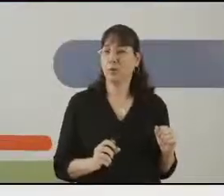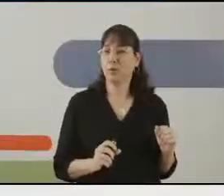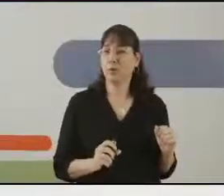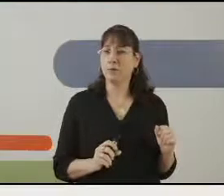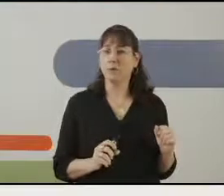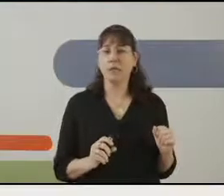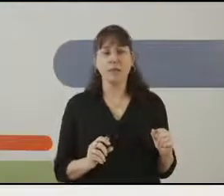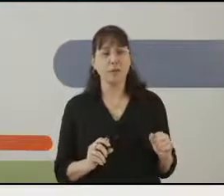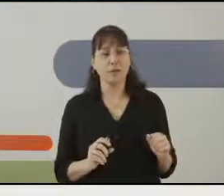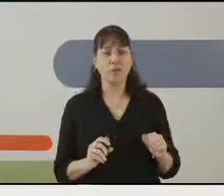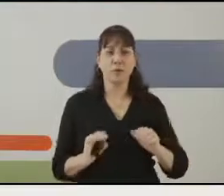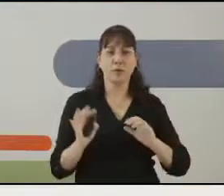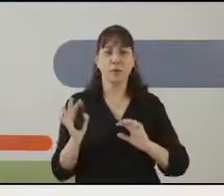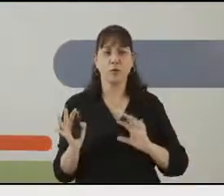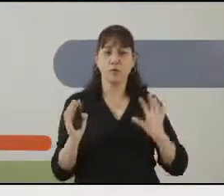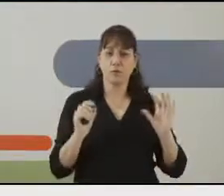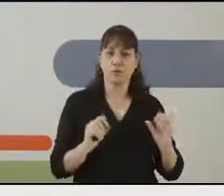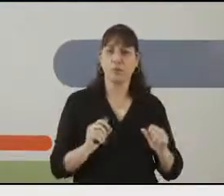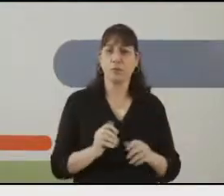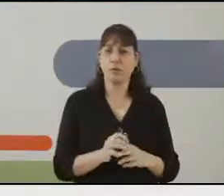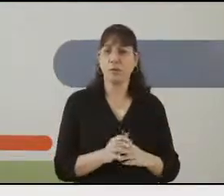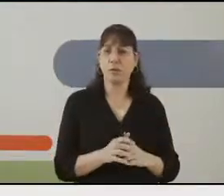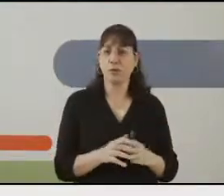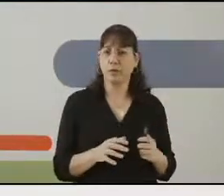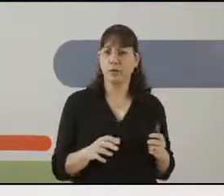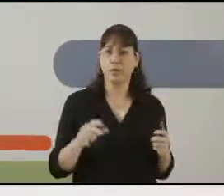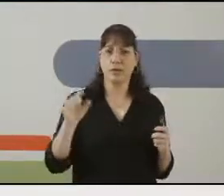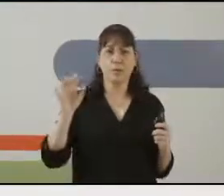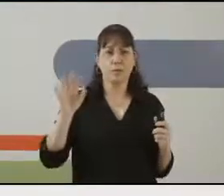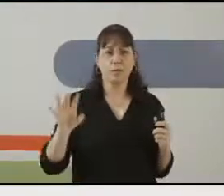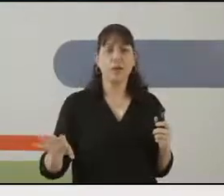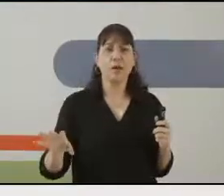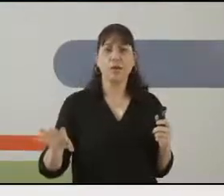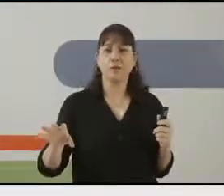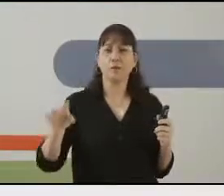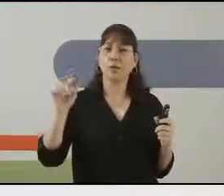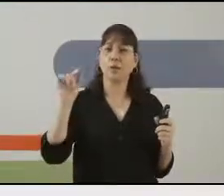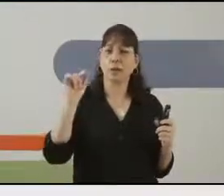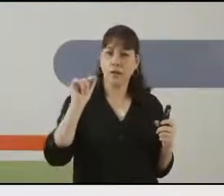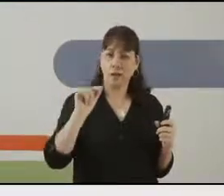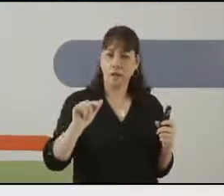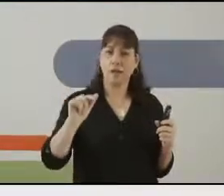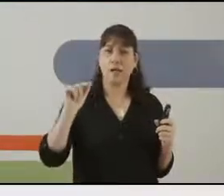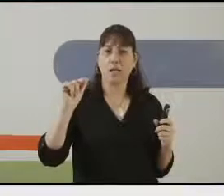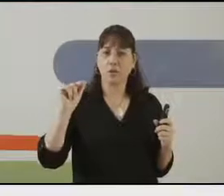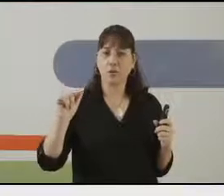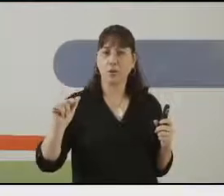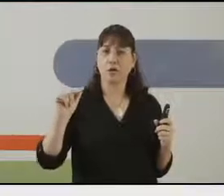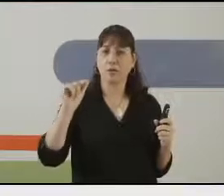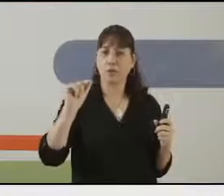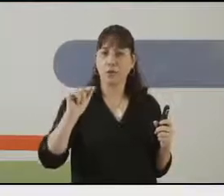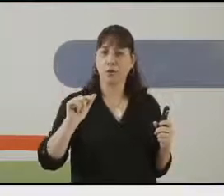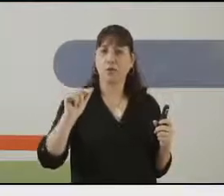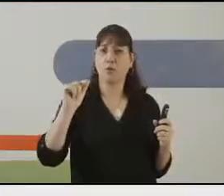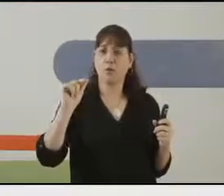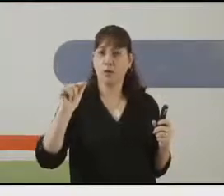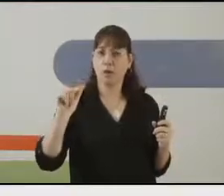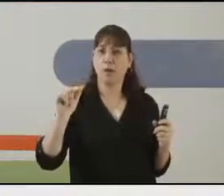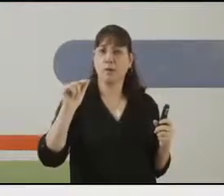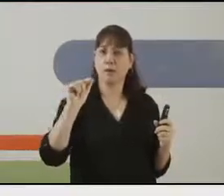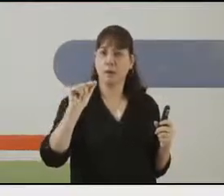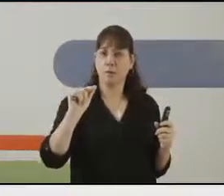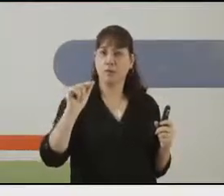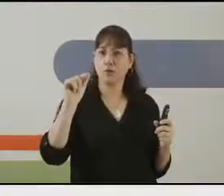בואו תעזרו לי למנות ונראה כמה יש לנו בכל יד. ביד אחת יהיו לי 1, 2, 3,